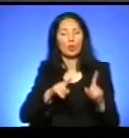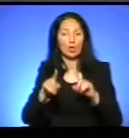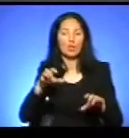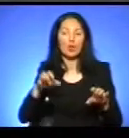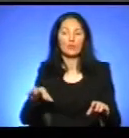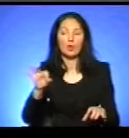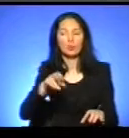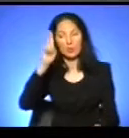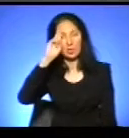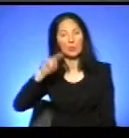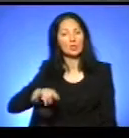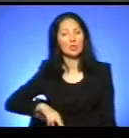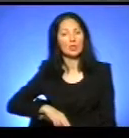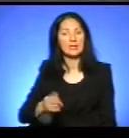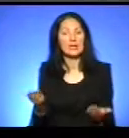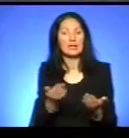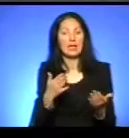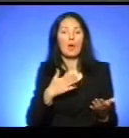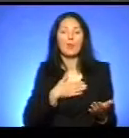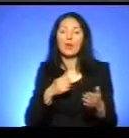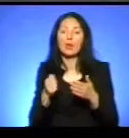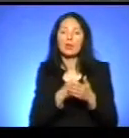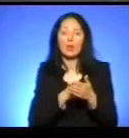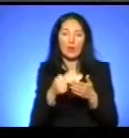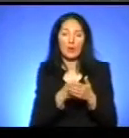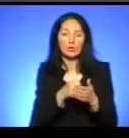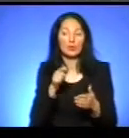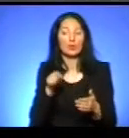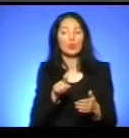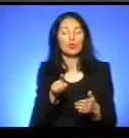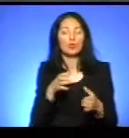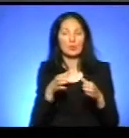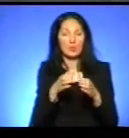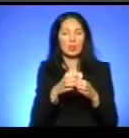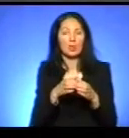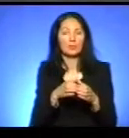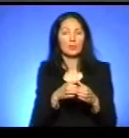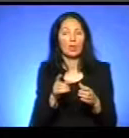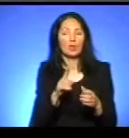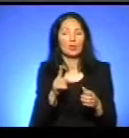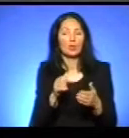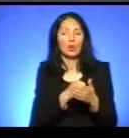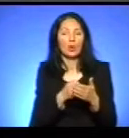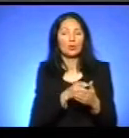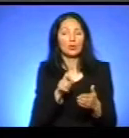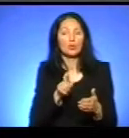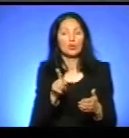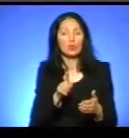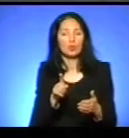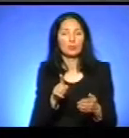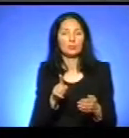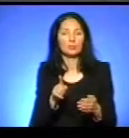адміністрації, де ми наполягаємо на тому, спілка наполягає на тому, щоб все-таки